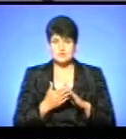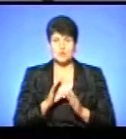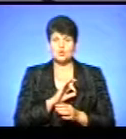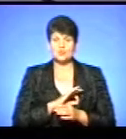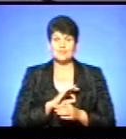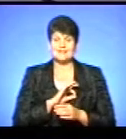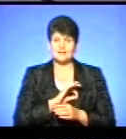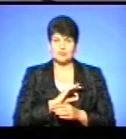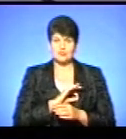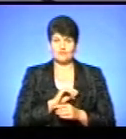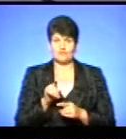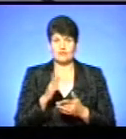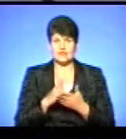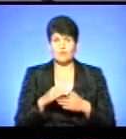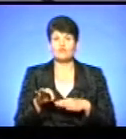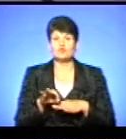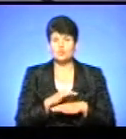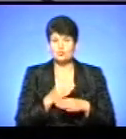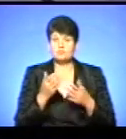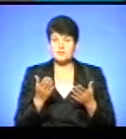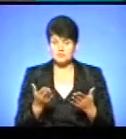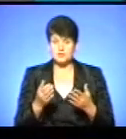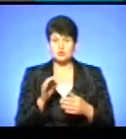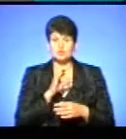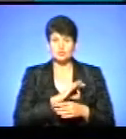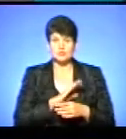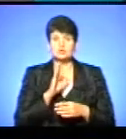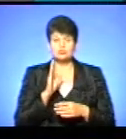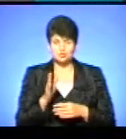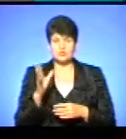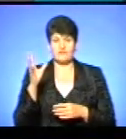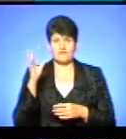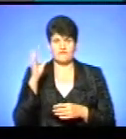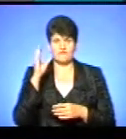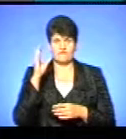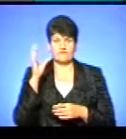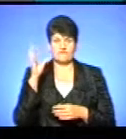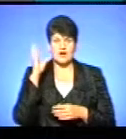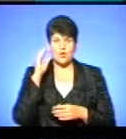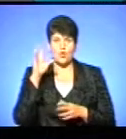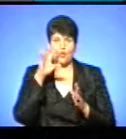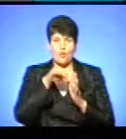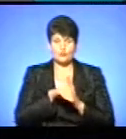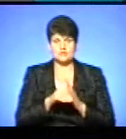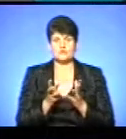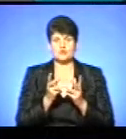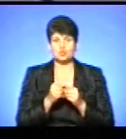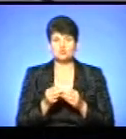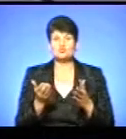ви знаходитесь в шлюбі, тому дохід чоловіка буде враховуватись до розрахунку вашої субсидії.